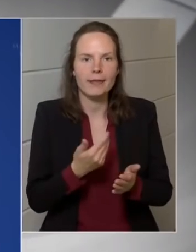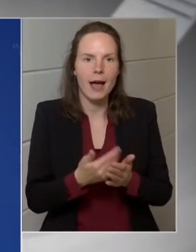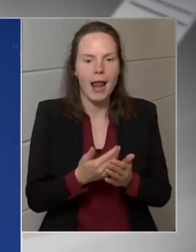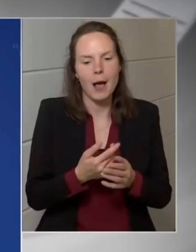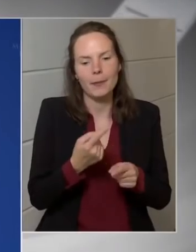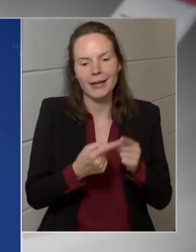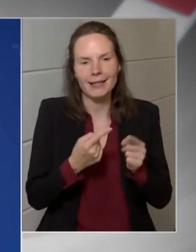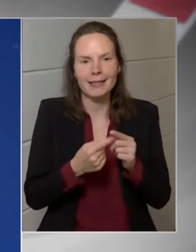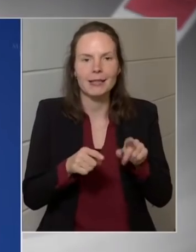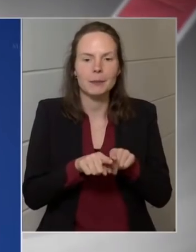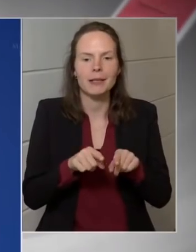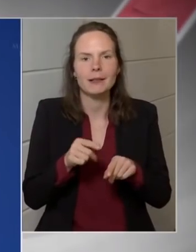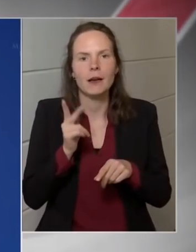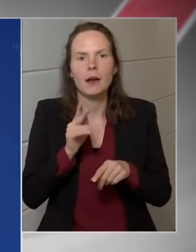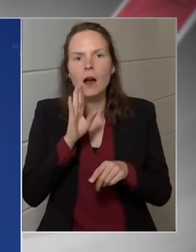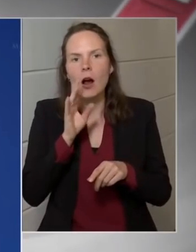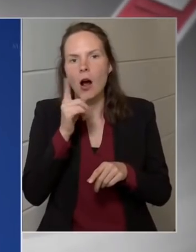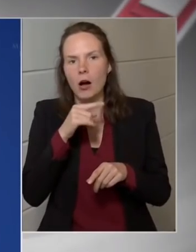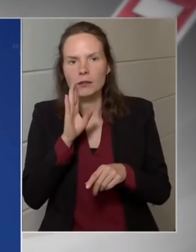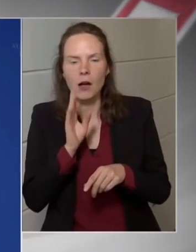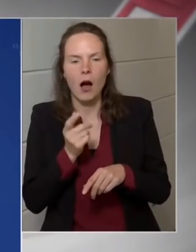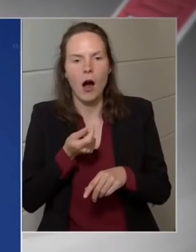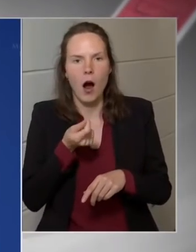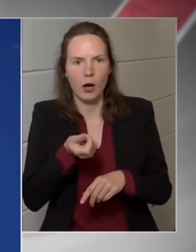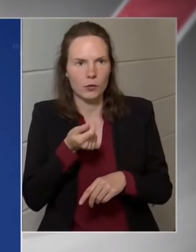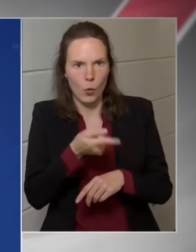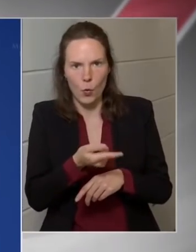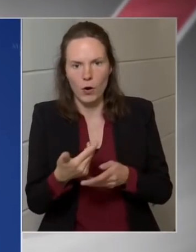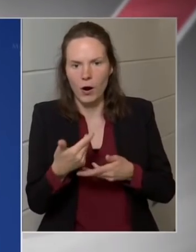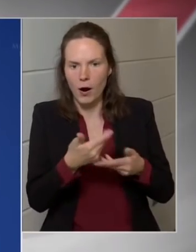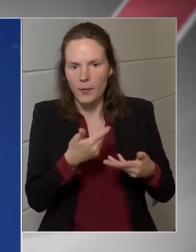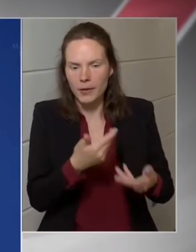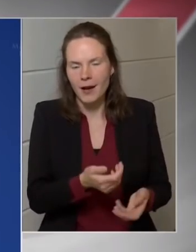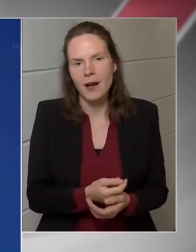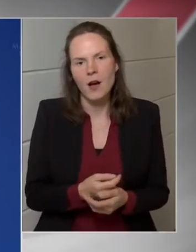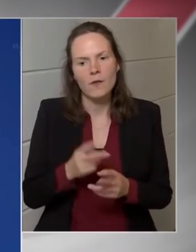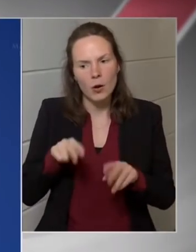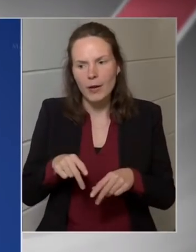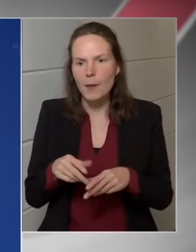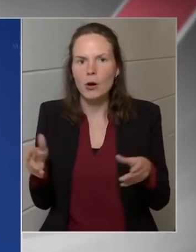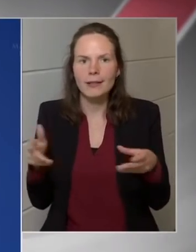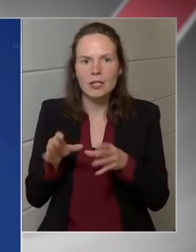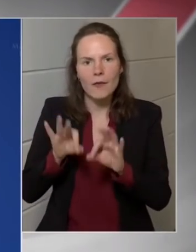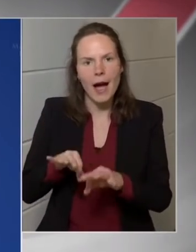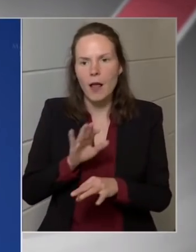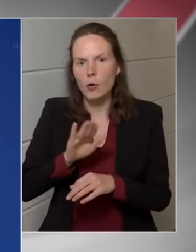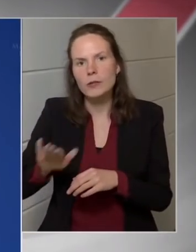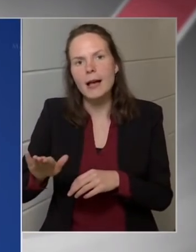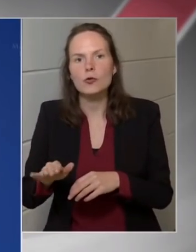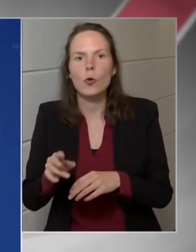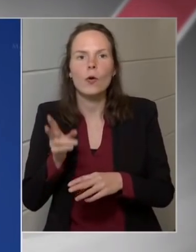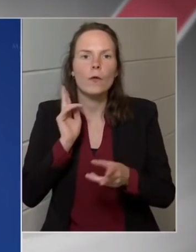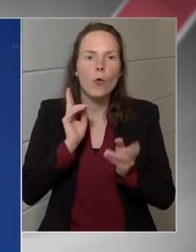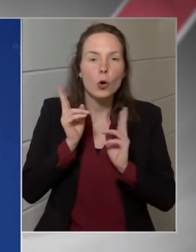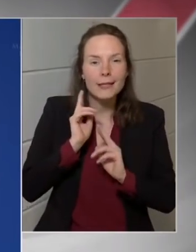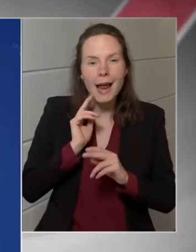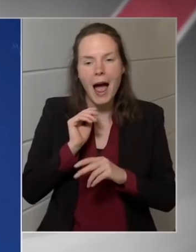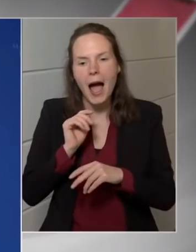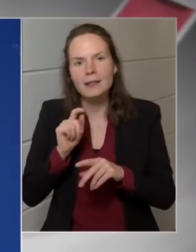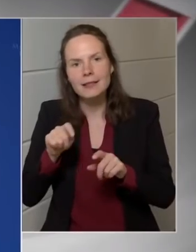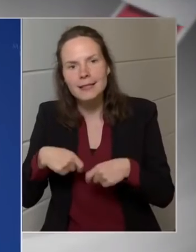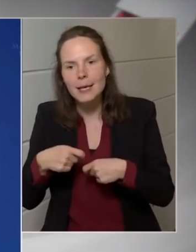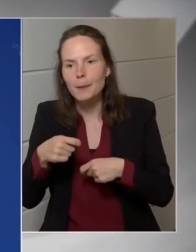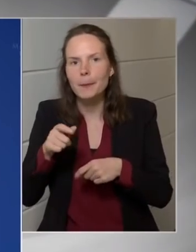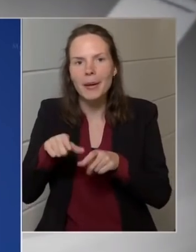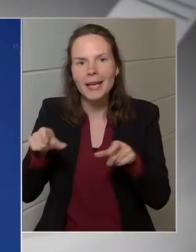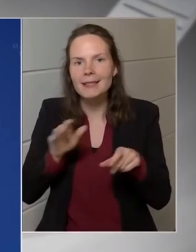mondani, nem mondom általános, de sajnos nem is egyedi, hogy egy nagy cég vezetője a jövedelme egyrészét Katás adózás formájában kapta meg.